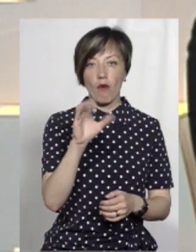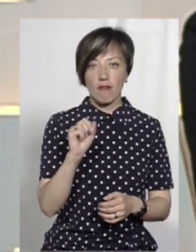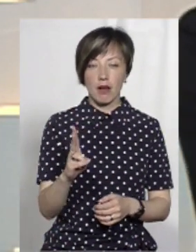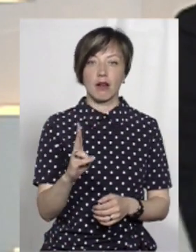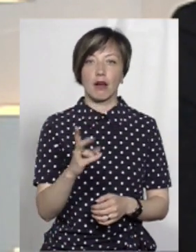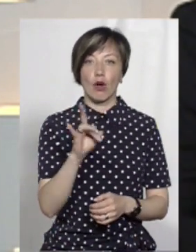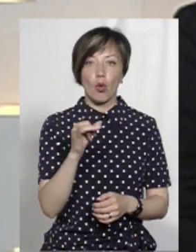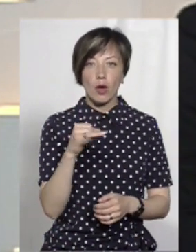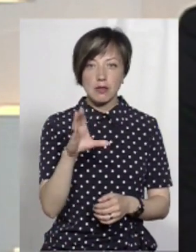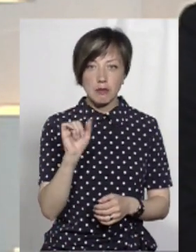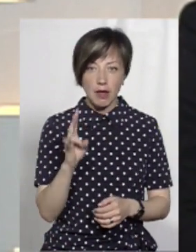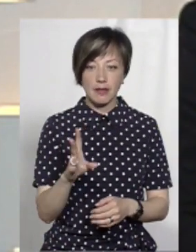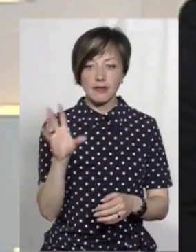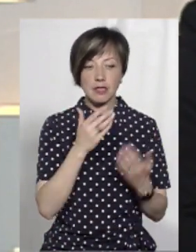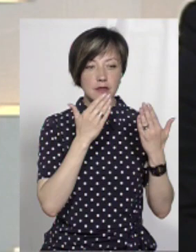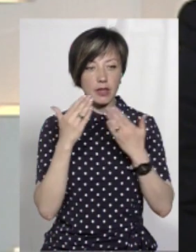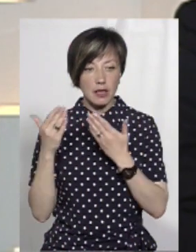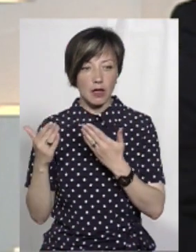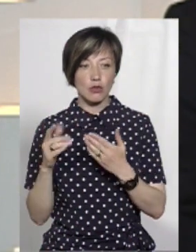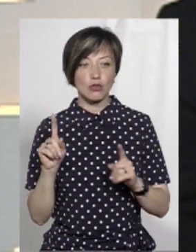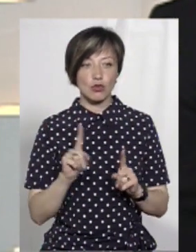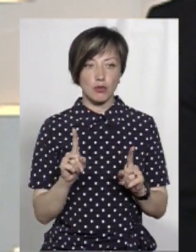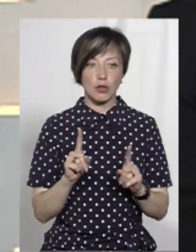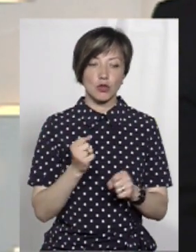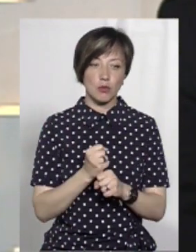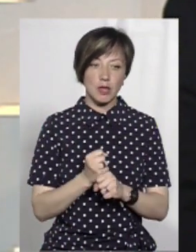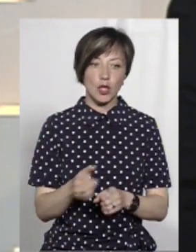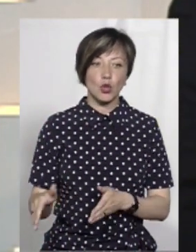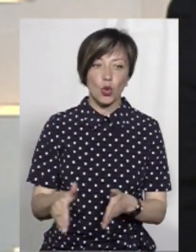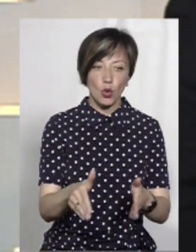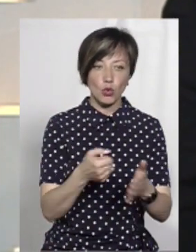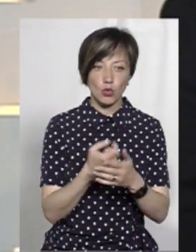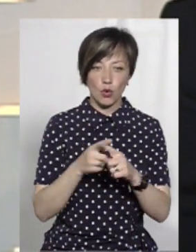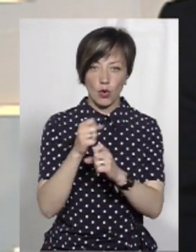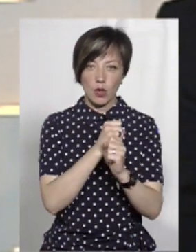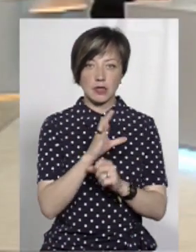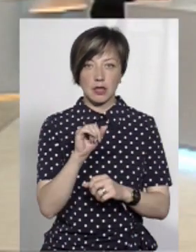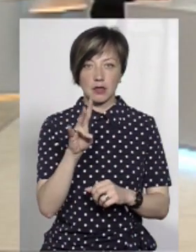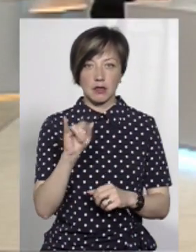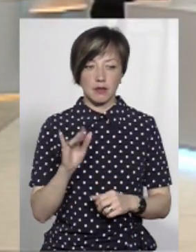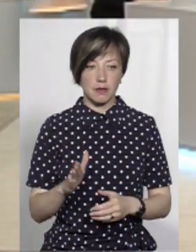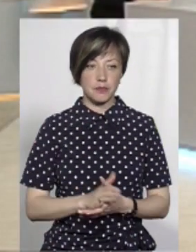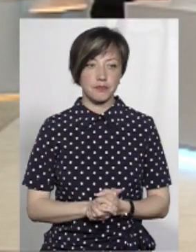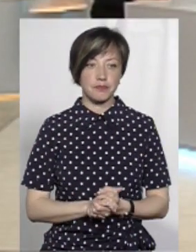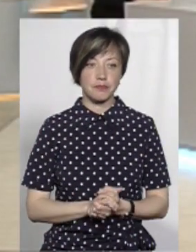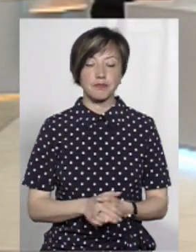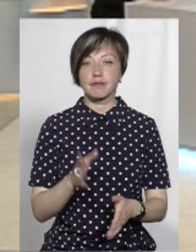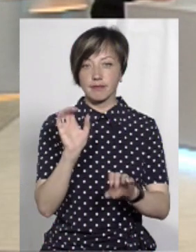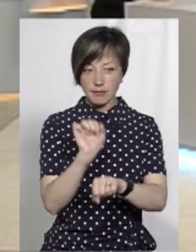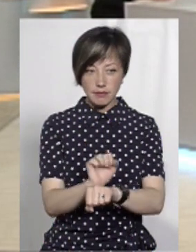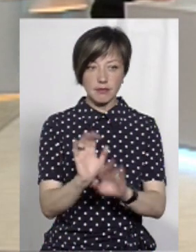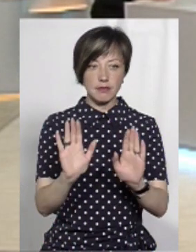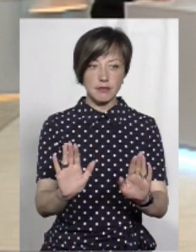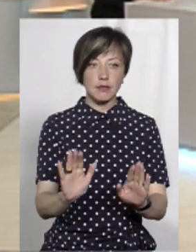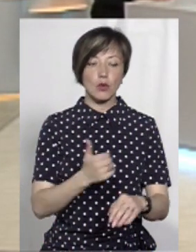Гройсмана, я до всіх абсолютно звертаюся тим, щоб зробити дорогу до того Сатана. Давайте на цьому і